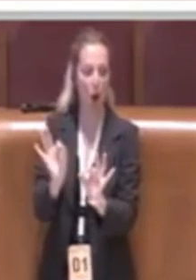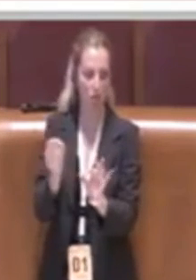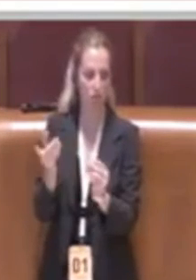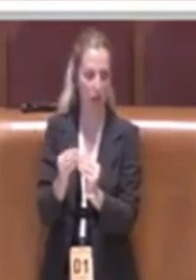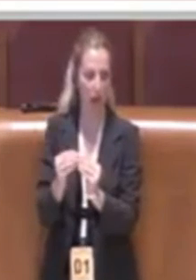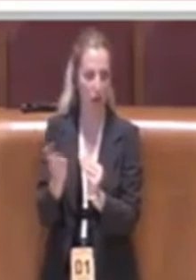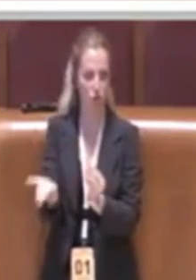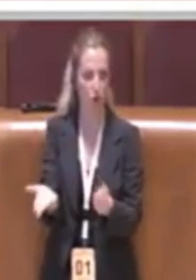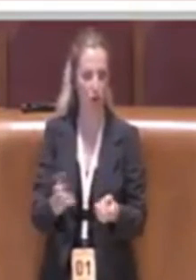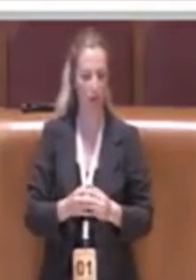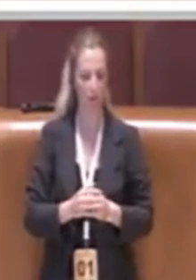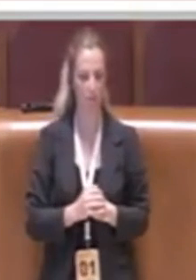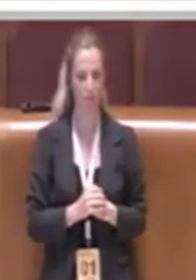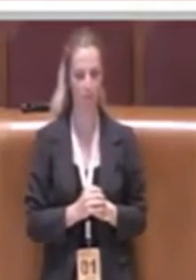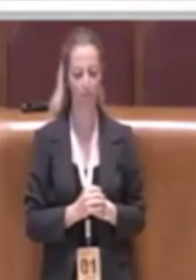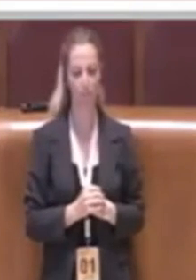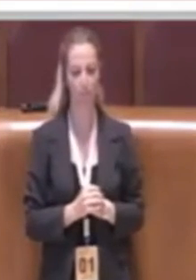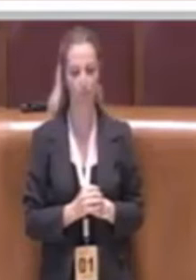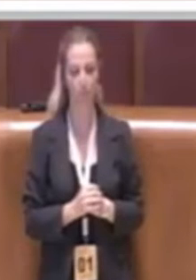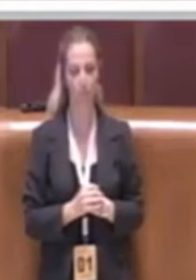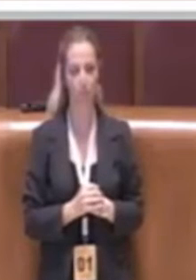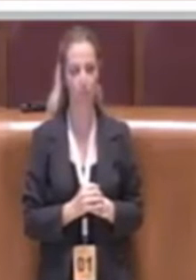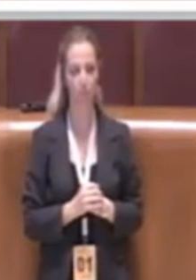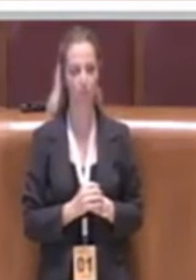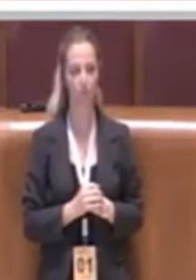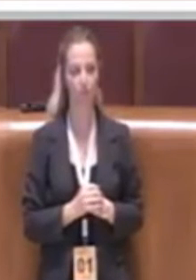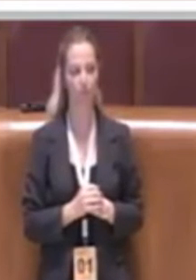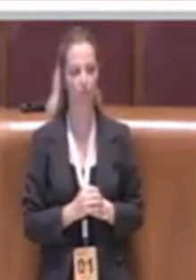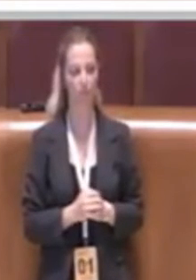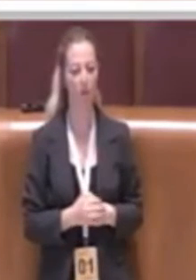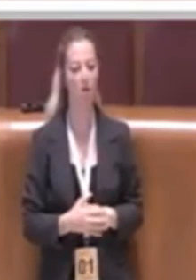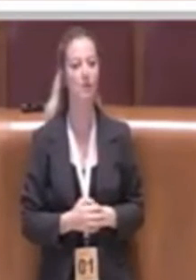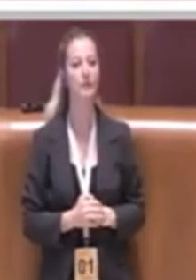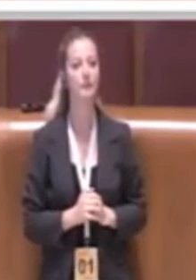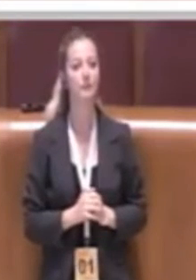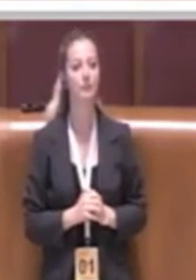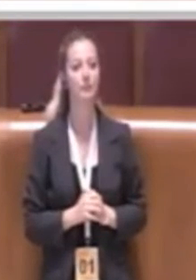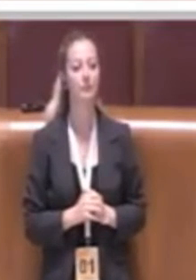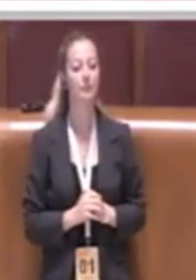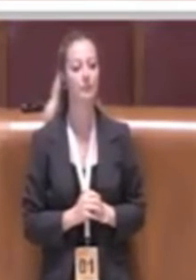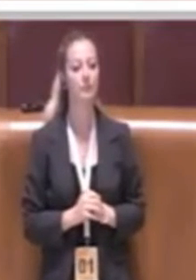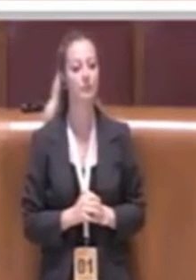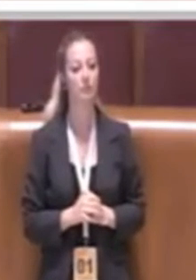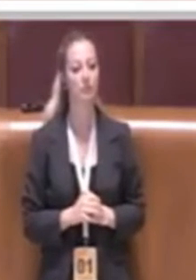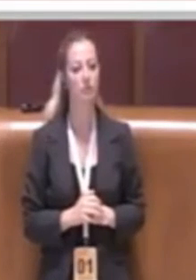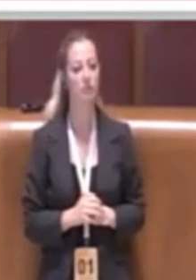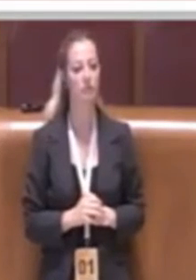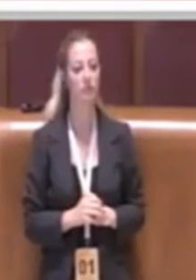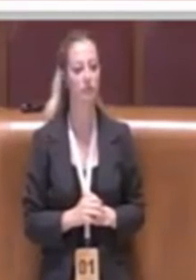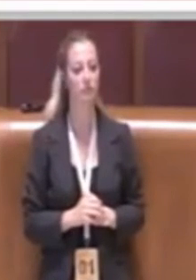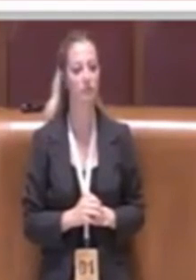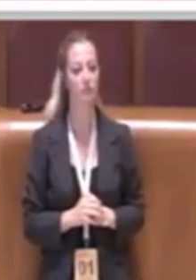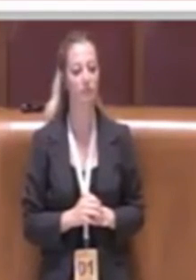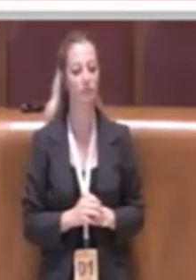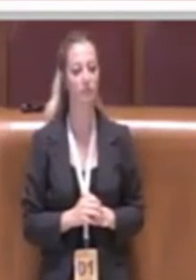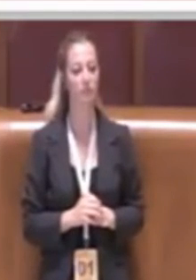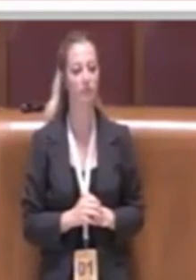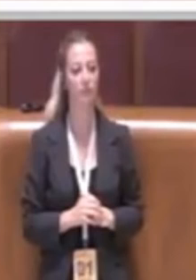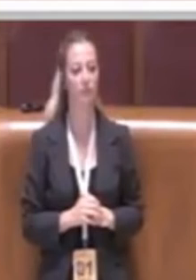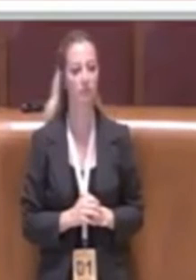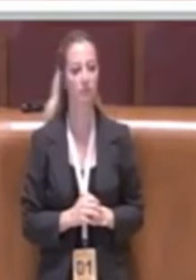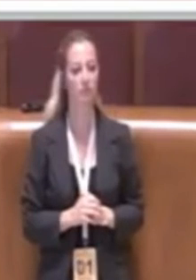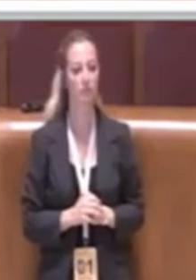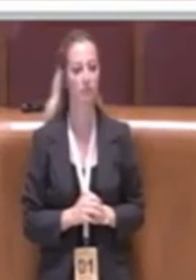Il punto vero è che allora ci